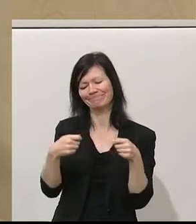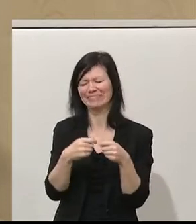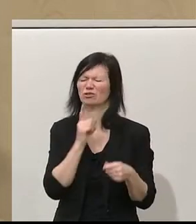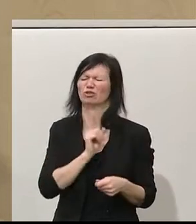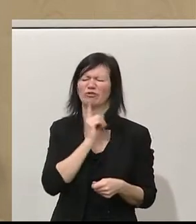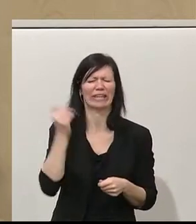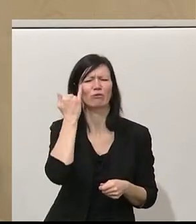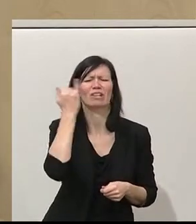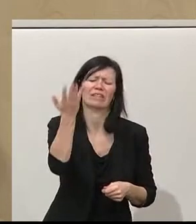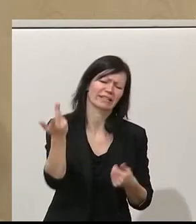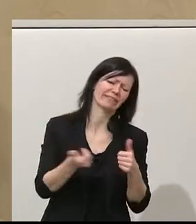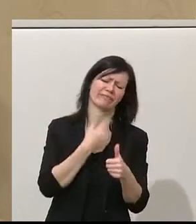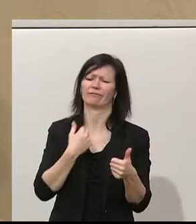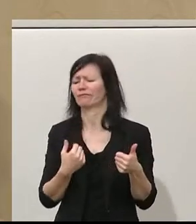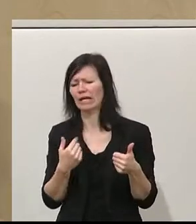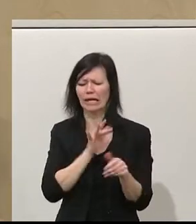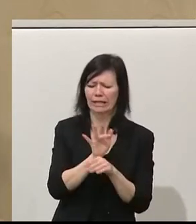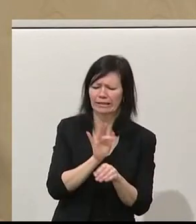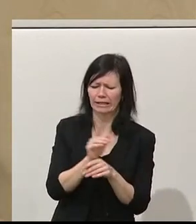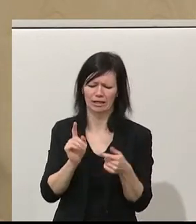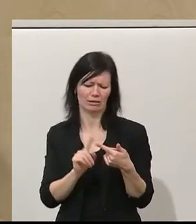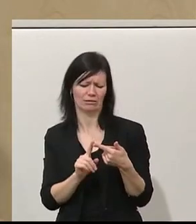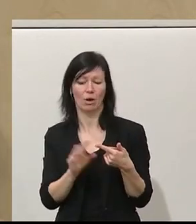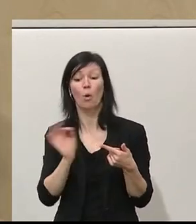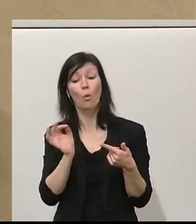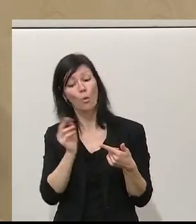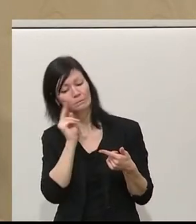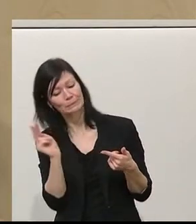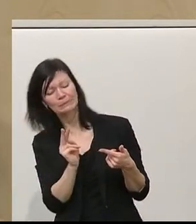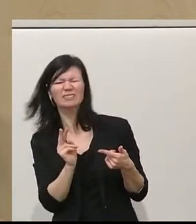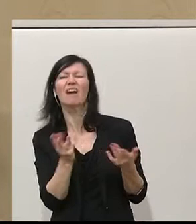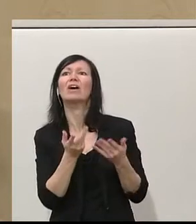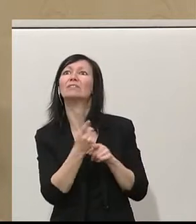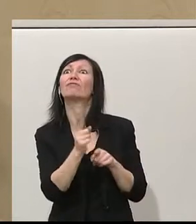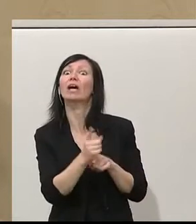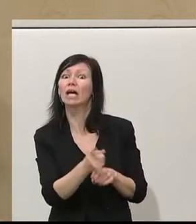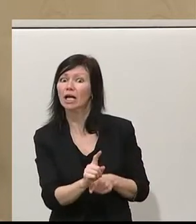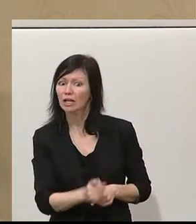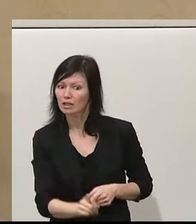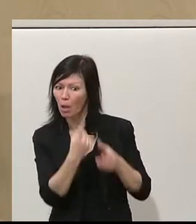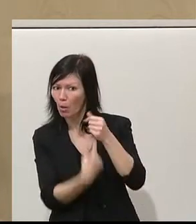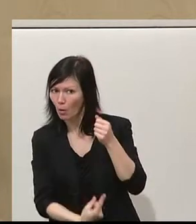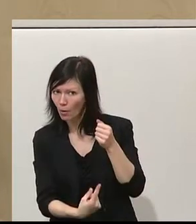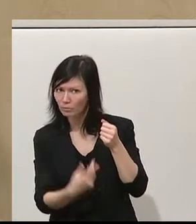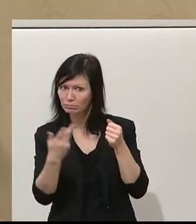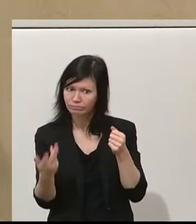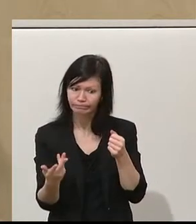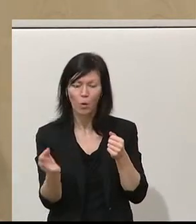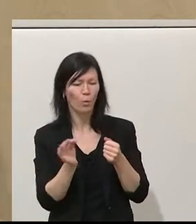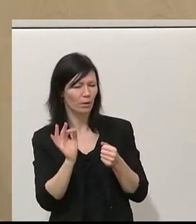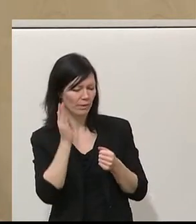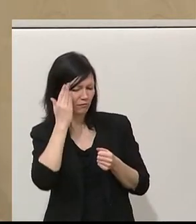innovativ zum Beispiel kritisieren. Man kann sich anschauen, was gar nicht drinnen steht und sagen, da fehlt was, das ist vielleicht vergessen worden, bewusst